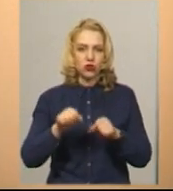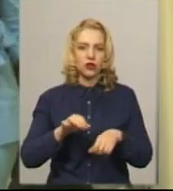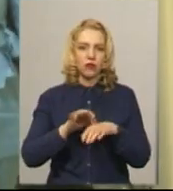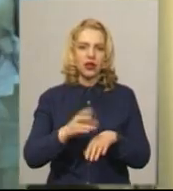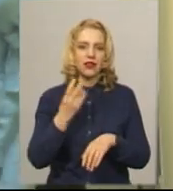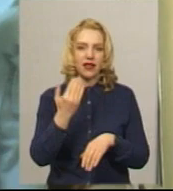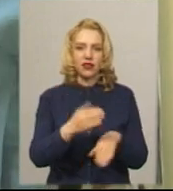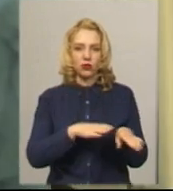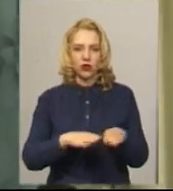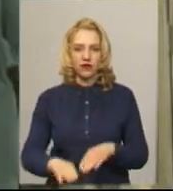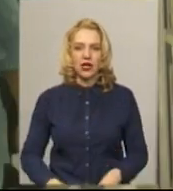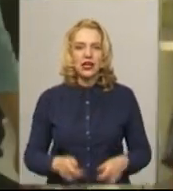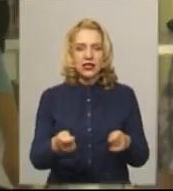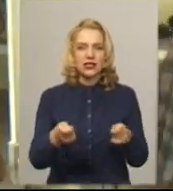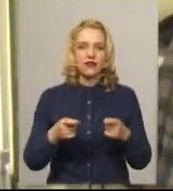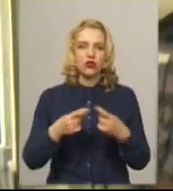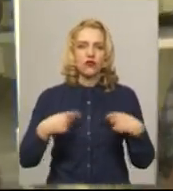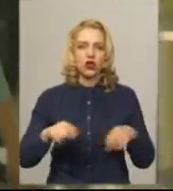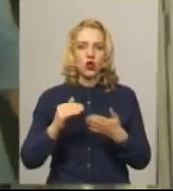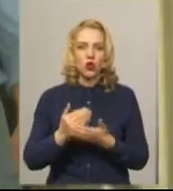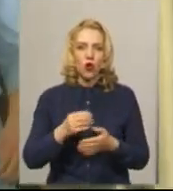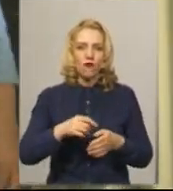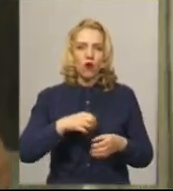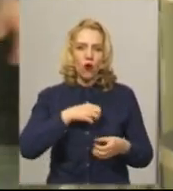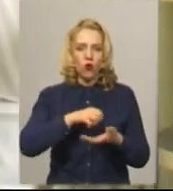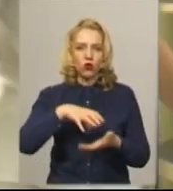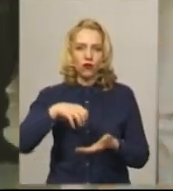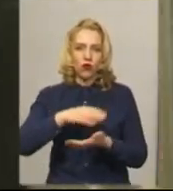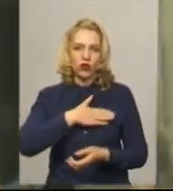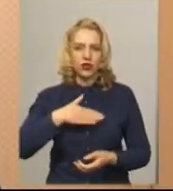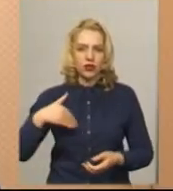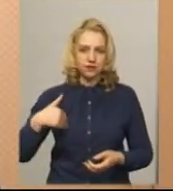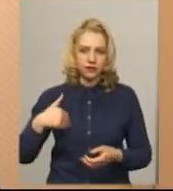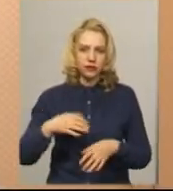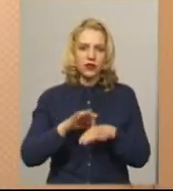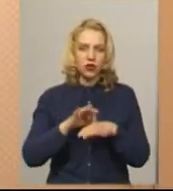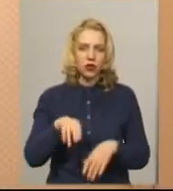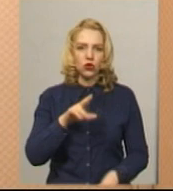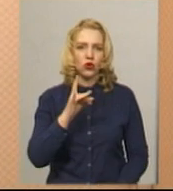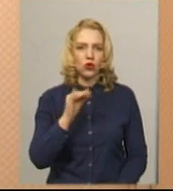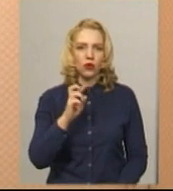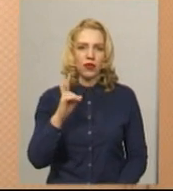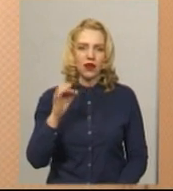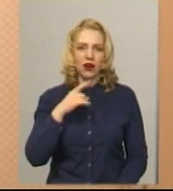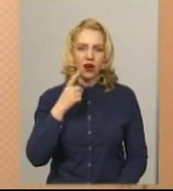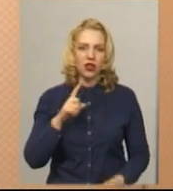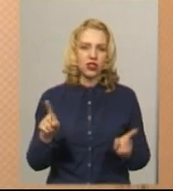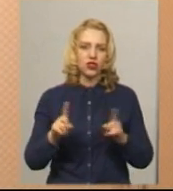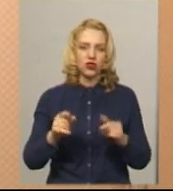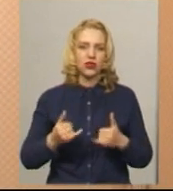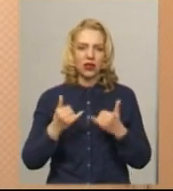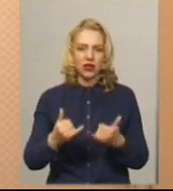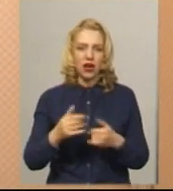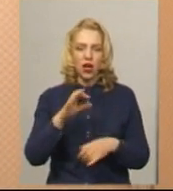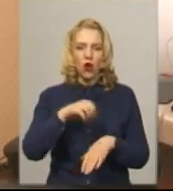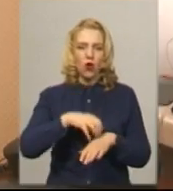їхньому рівні. Завідуючи відділенням новоутворень грудної залози, м'яких тканин та шкіри Ігор Дробнер, каже, для онкологічних пацієнтів